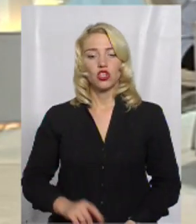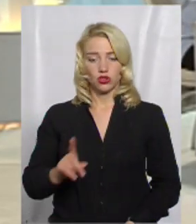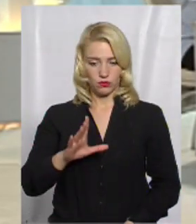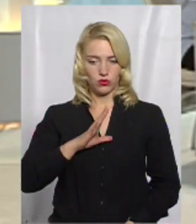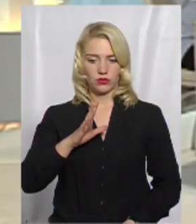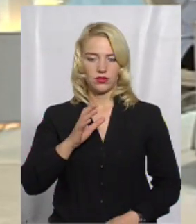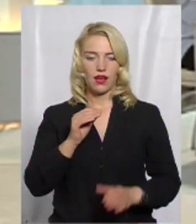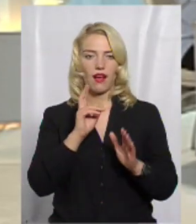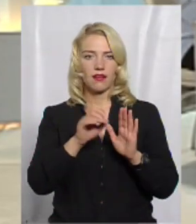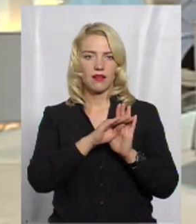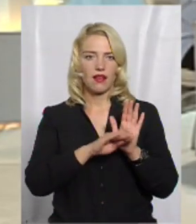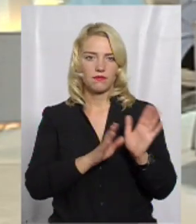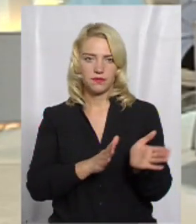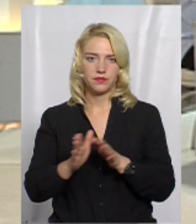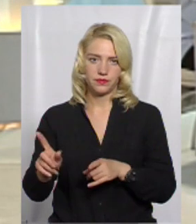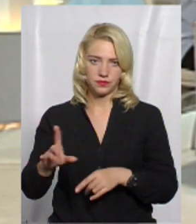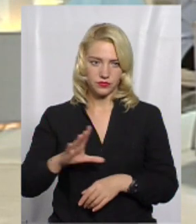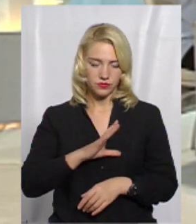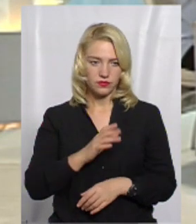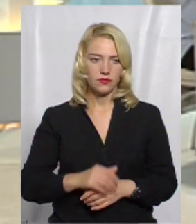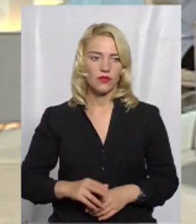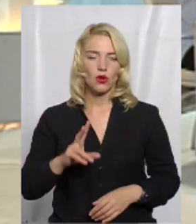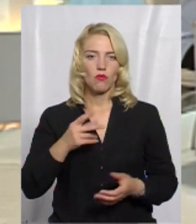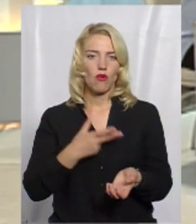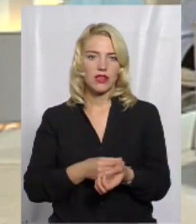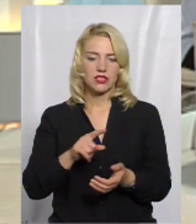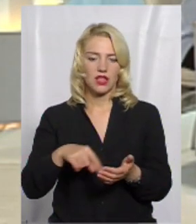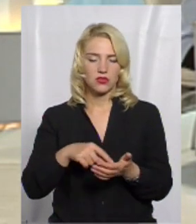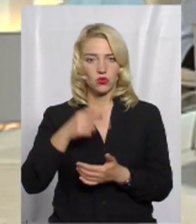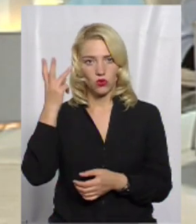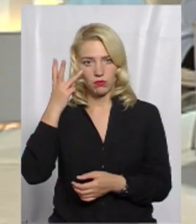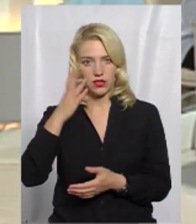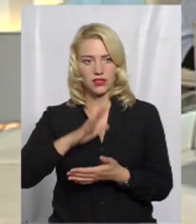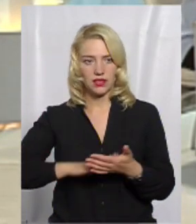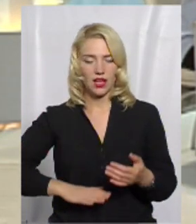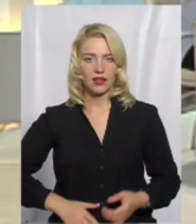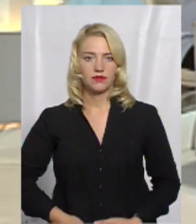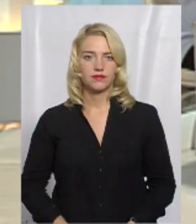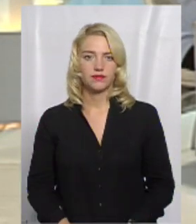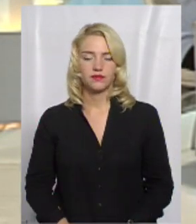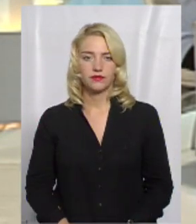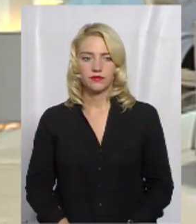визначений графіку щеплення. Про вакцинацію у Хмельницькому – далі у відео.